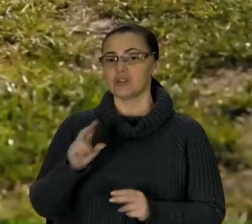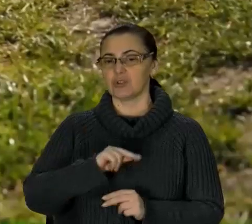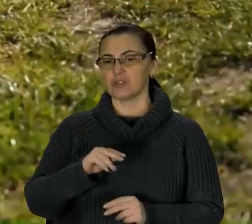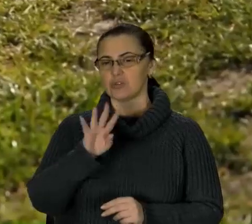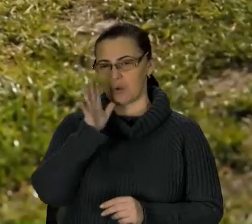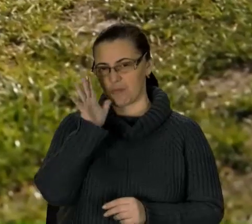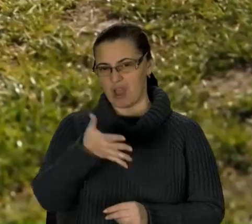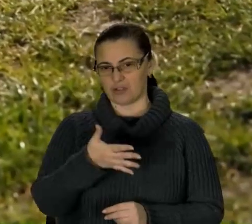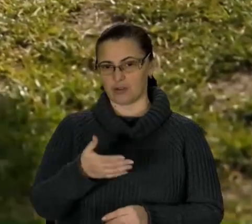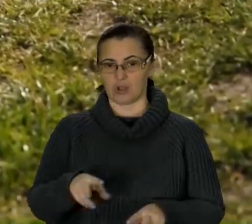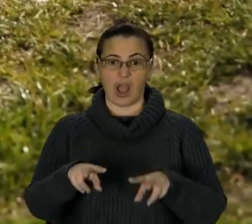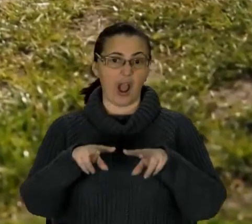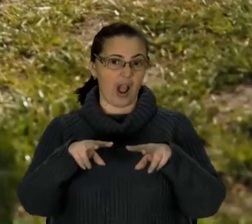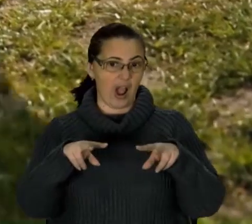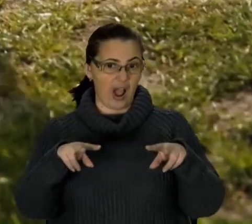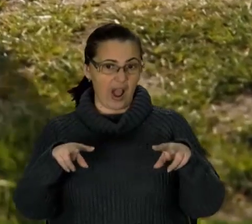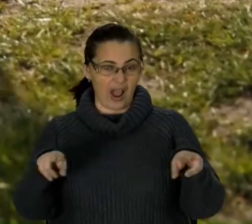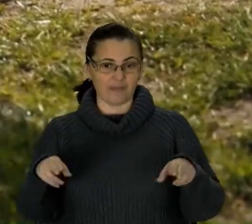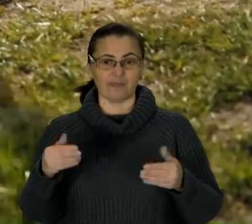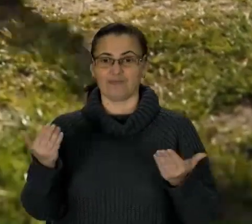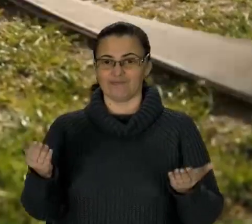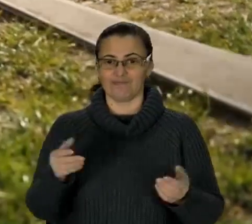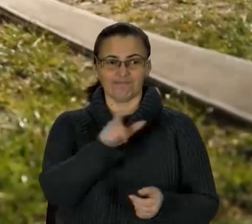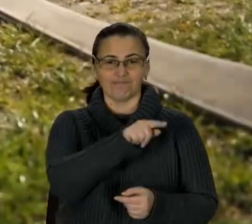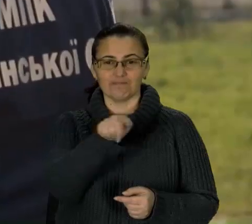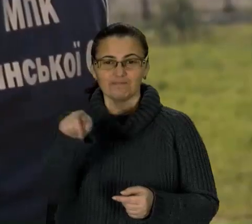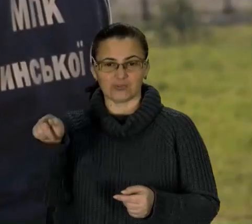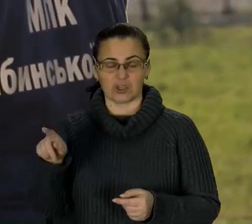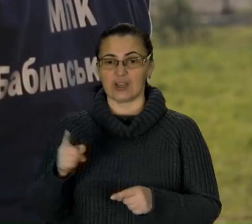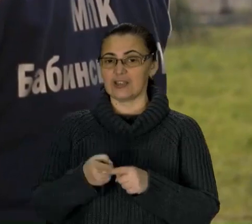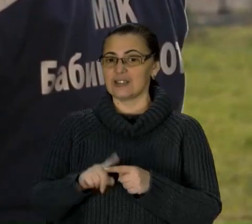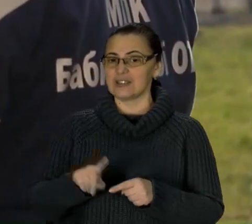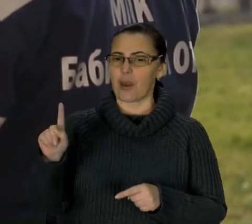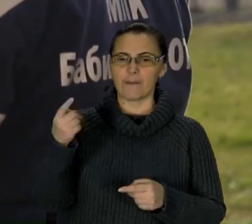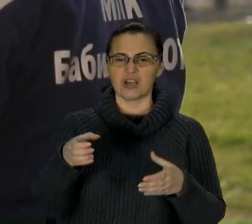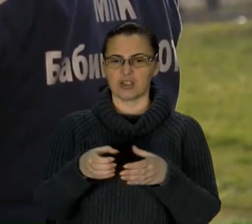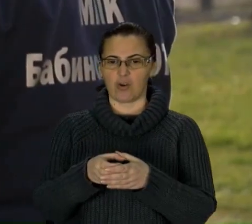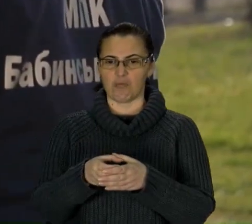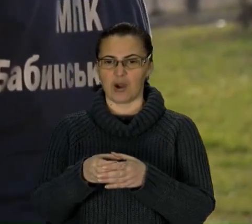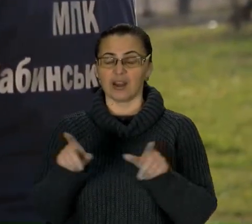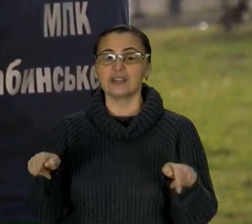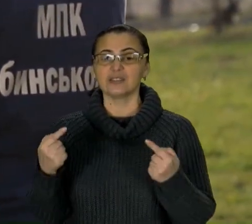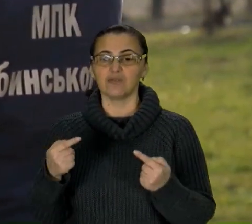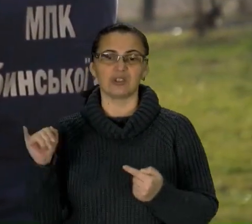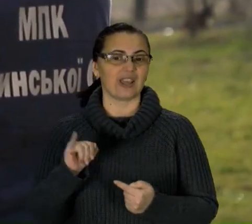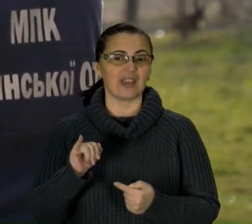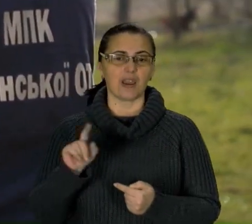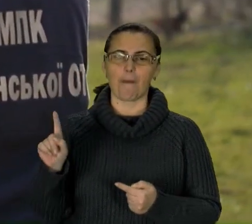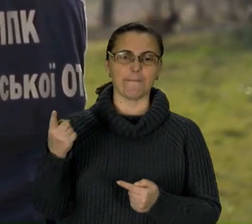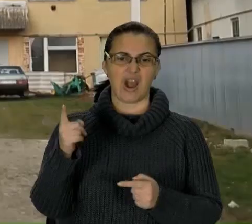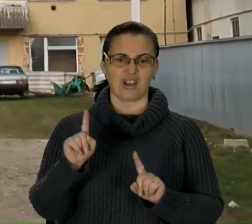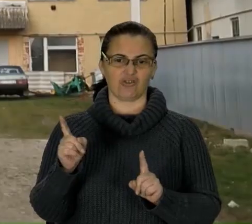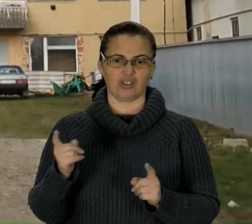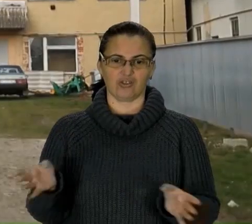яку відкрили на Львівщині. І перша, яку закриють, гірко каже чоловік. 2016-го, коли створювали загін, існувала Бабинська